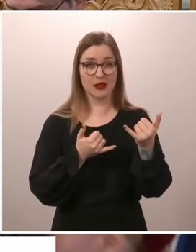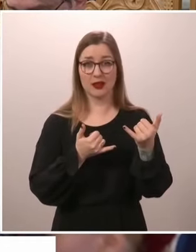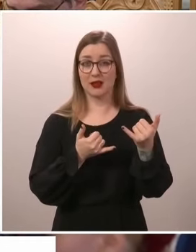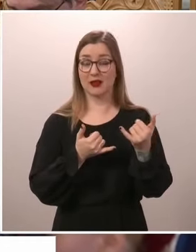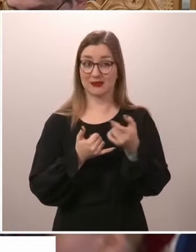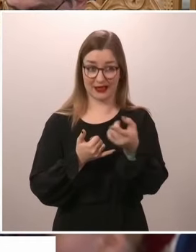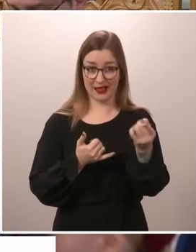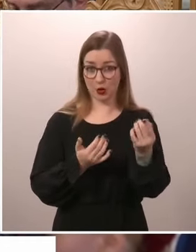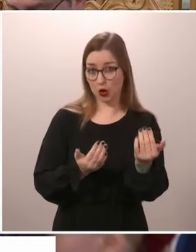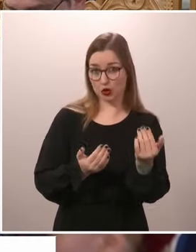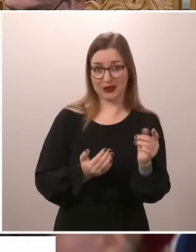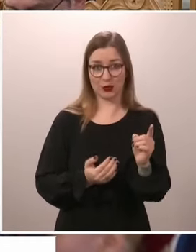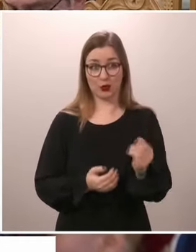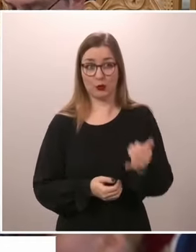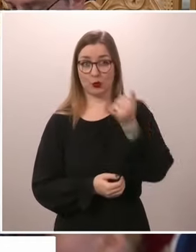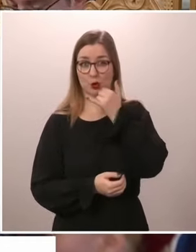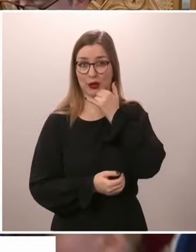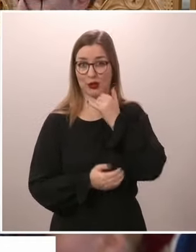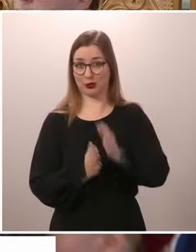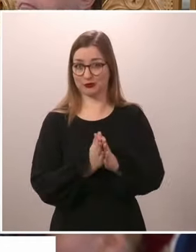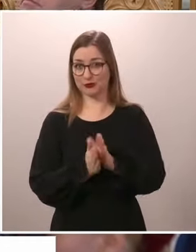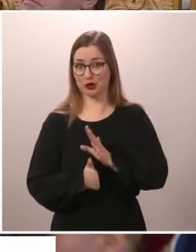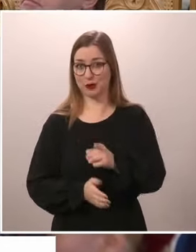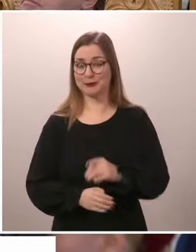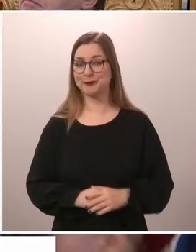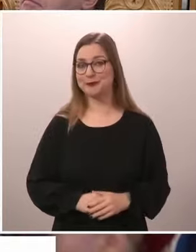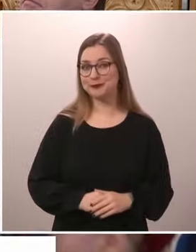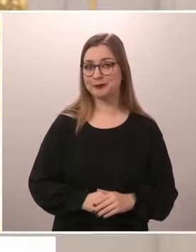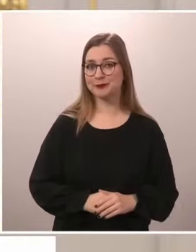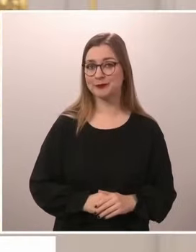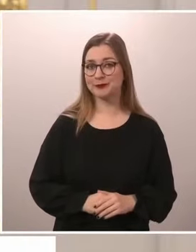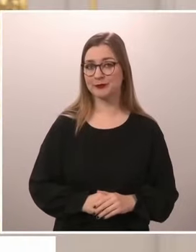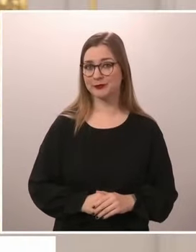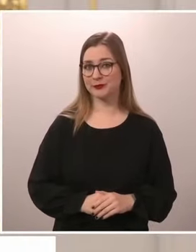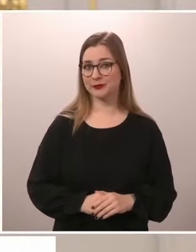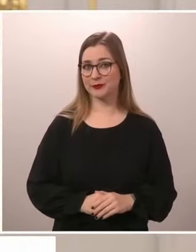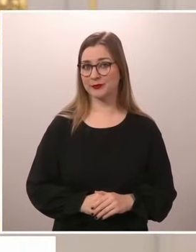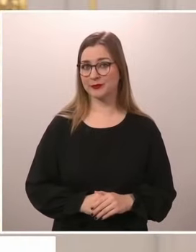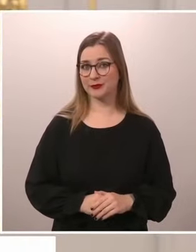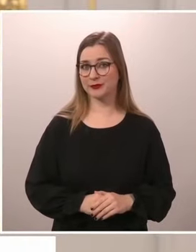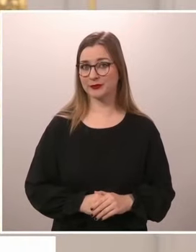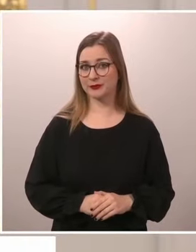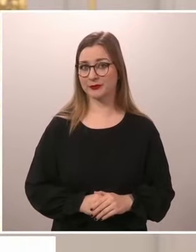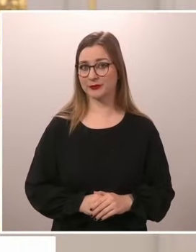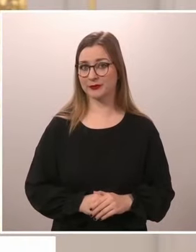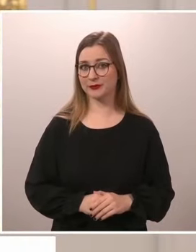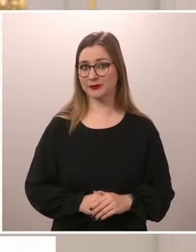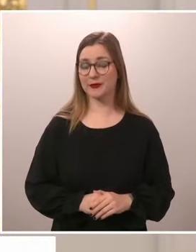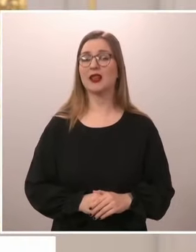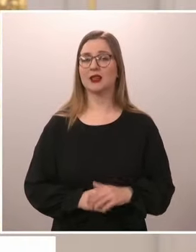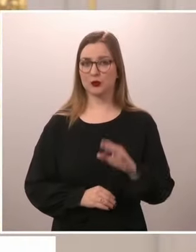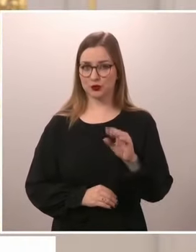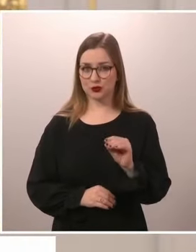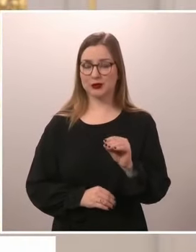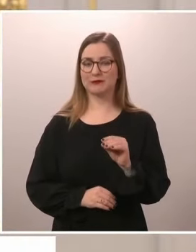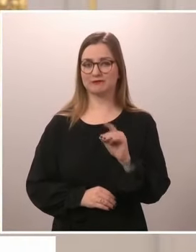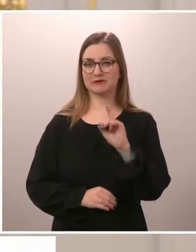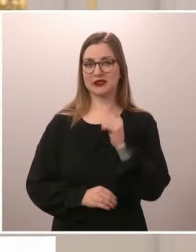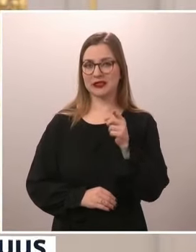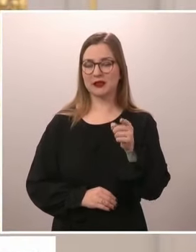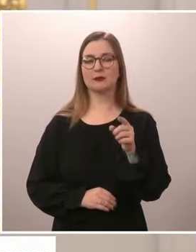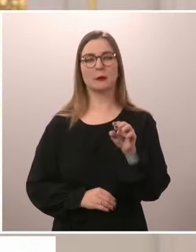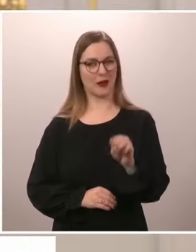vad skulle ni i så fall tala om? Jo, jag tror att vi kommer att attackera alla de här samtalerna på måndag, då vi fortsätter vår planering